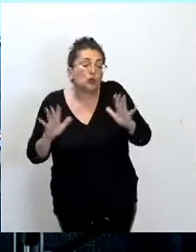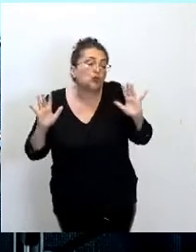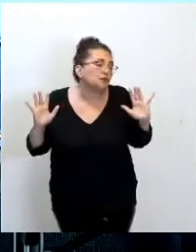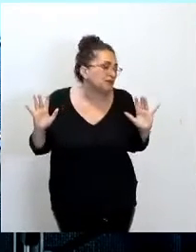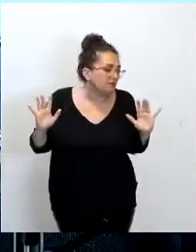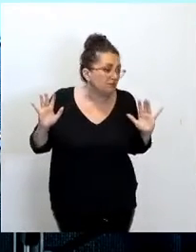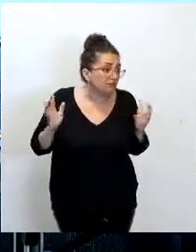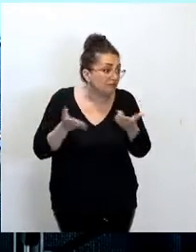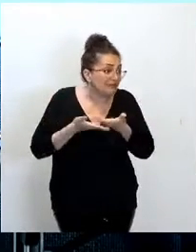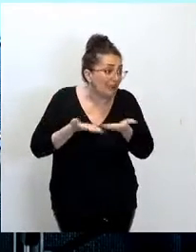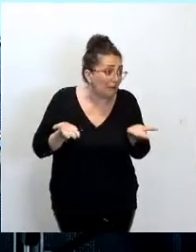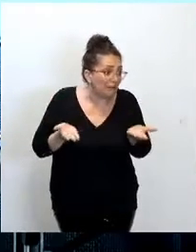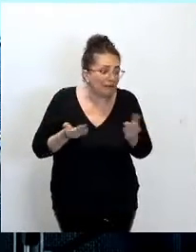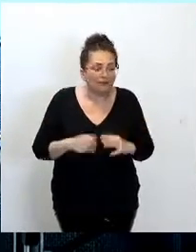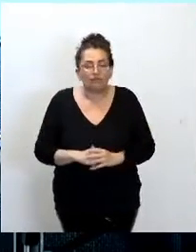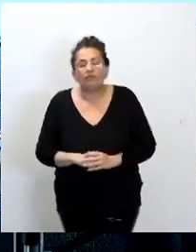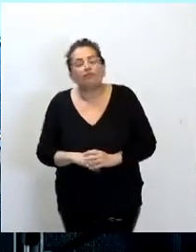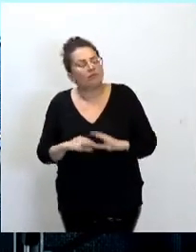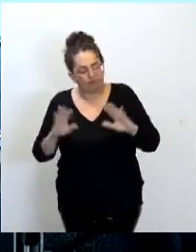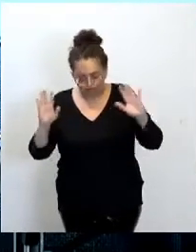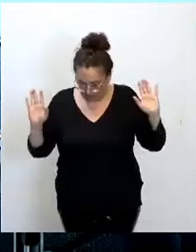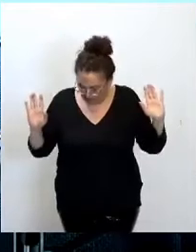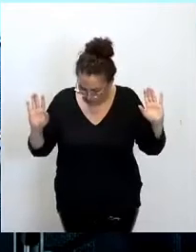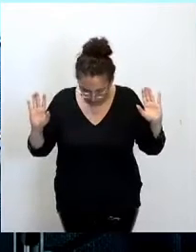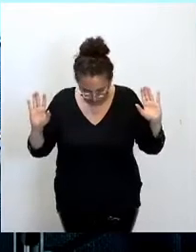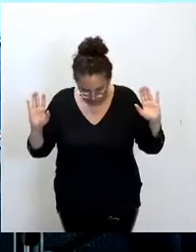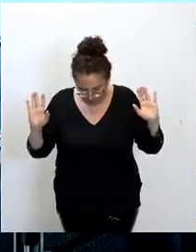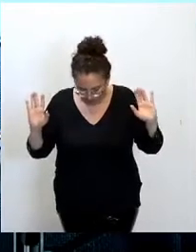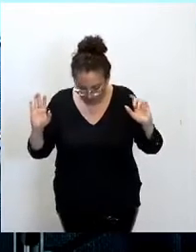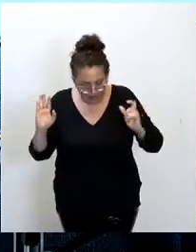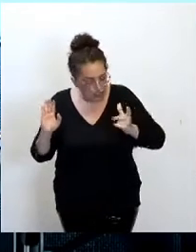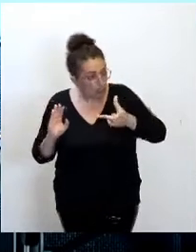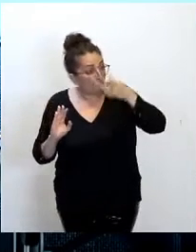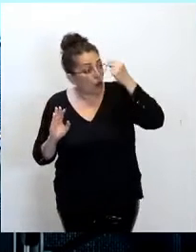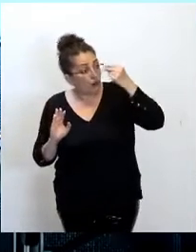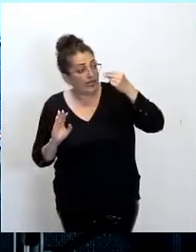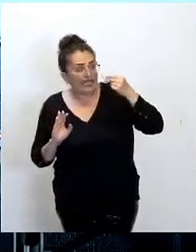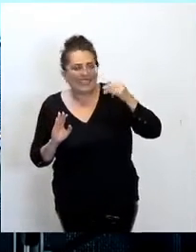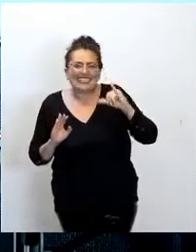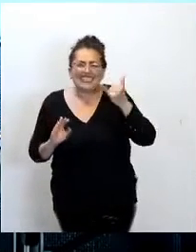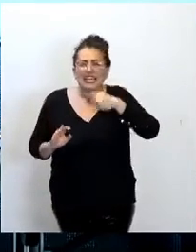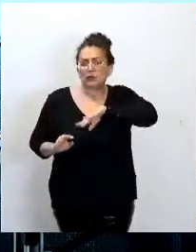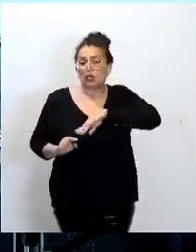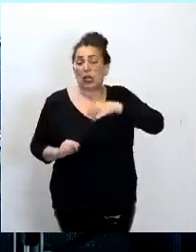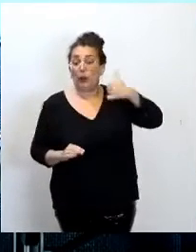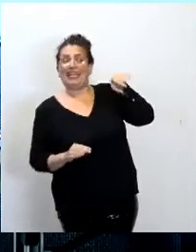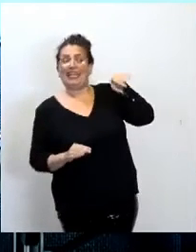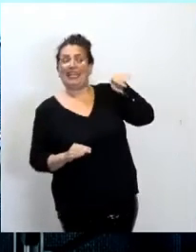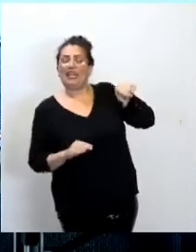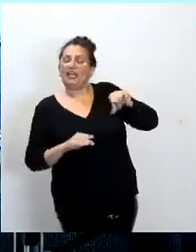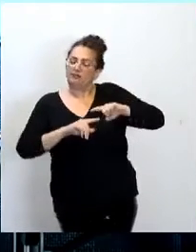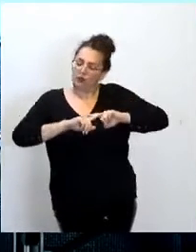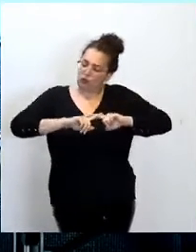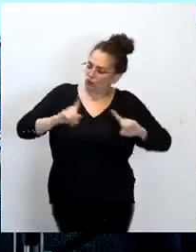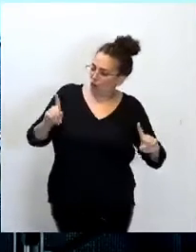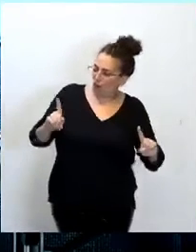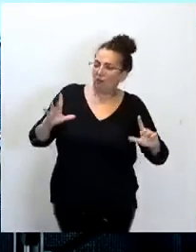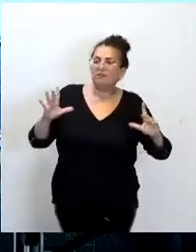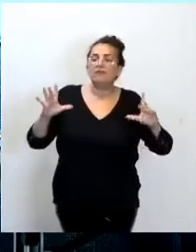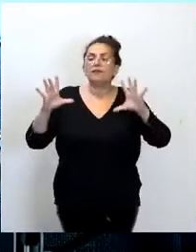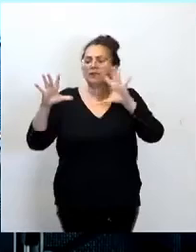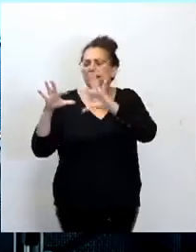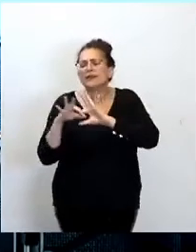j'ai bien compris que vous n'agissiez pas seul et que la transversalité et la coopération qui sont